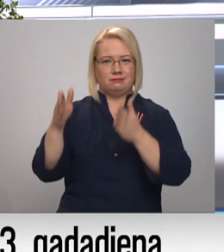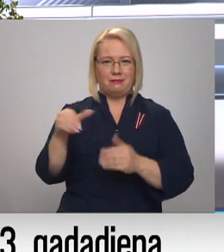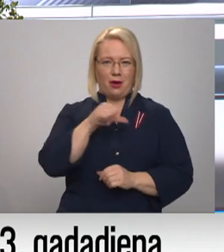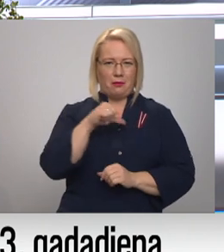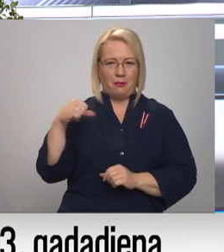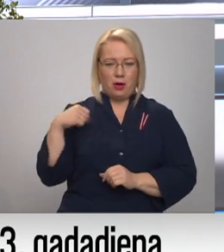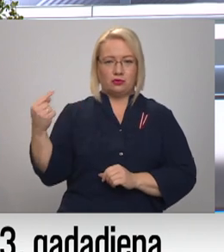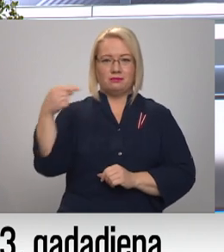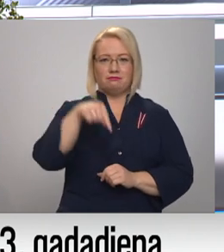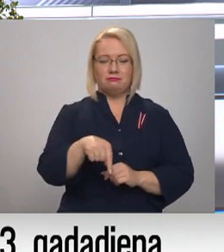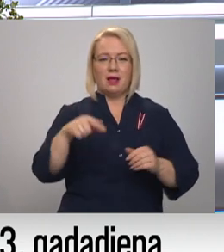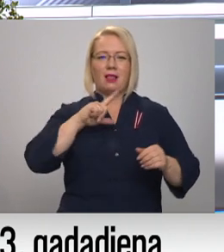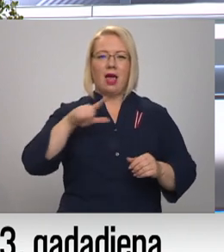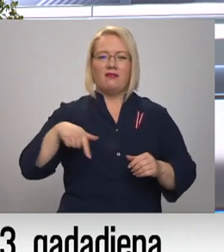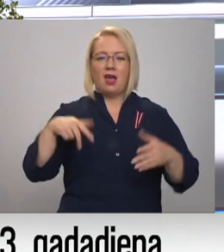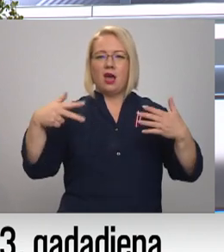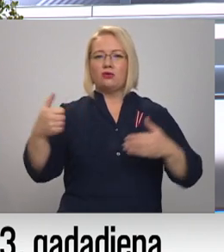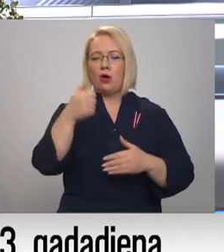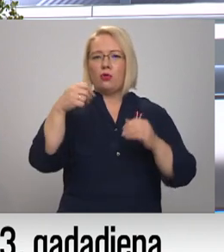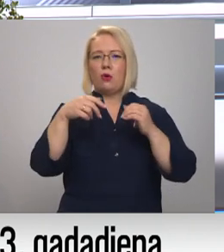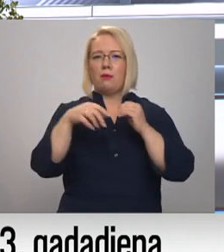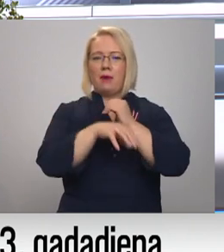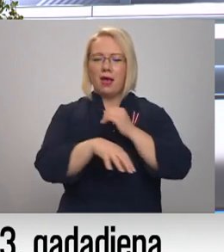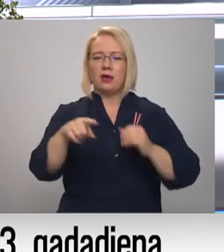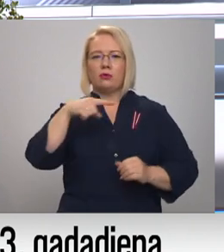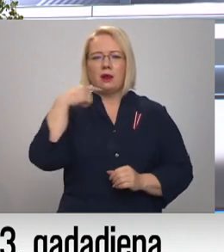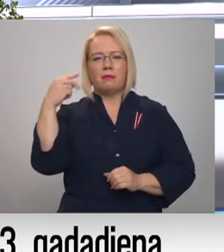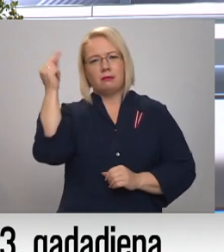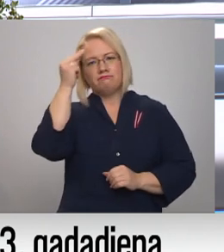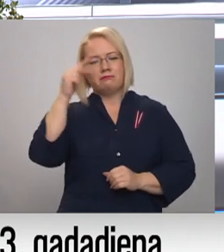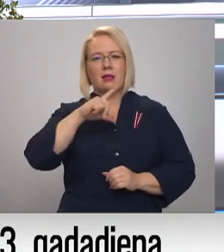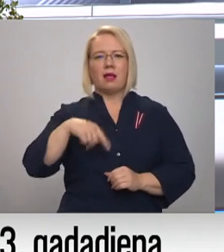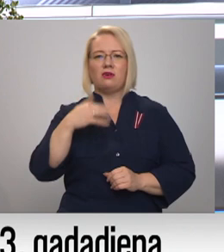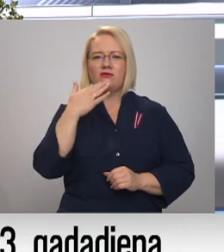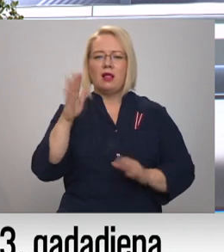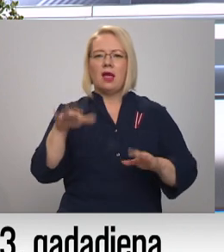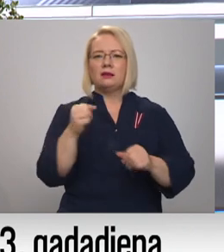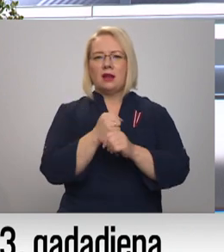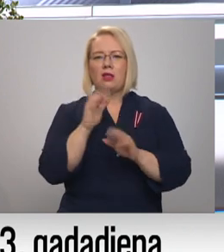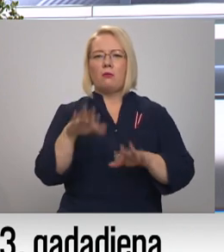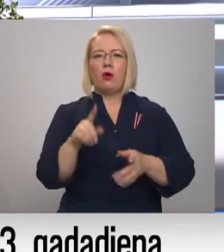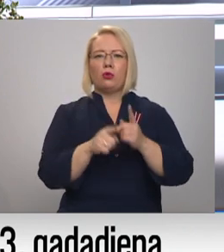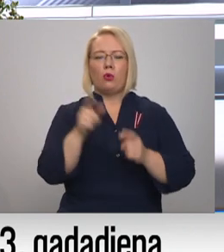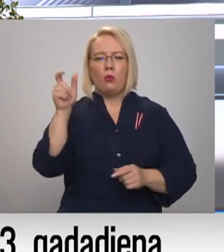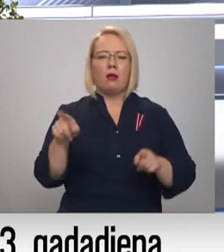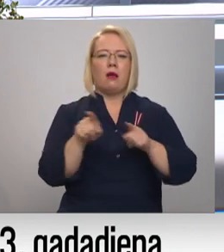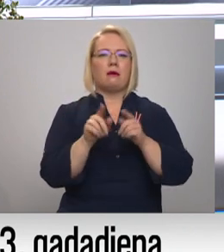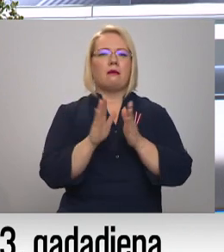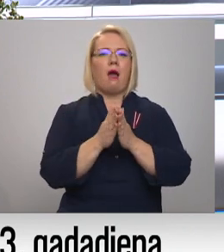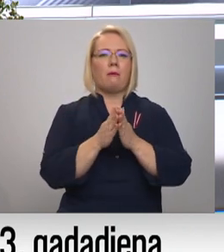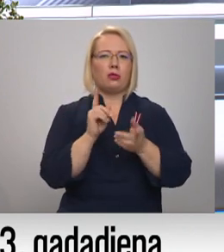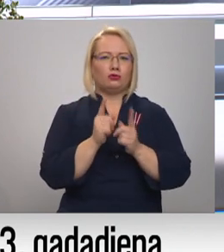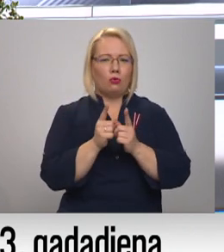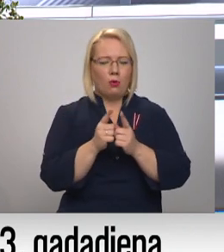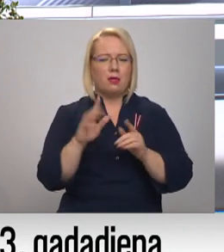ieradāties Latvijā 80. gadu beigās ar vēlu nebūtu latviešu velodu, lai par tulkotāju strādātu profesionāli arī grāmatas tulkot, bet dzīves ceļš